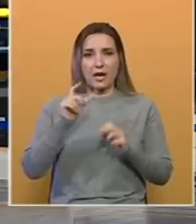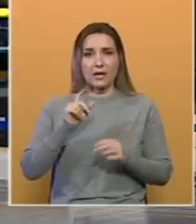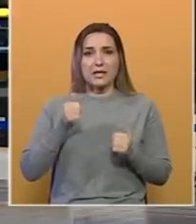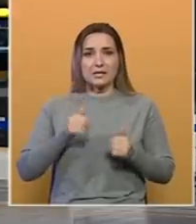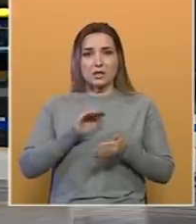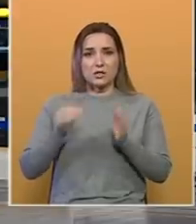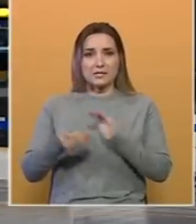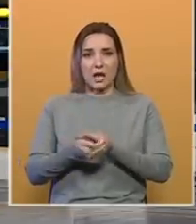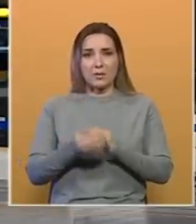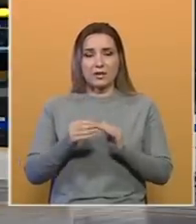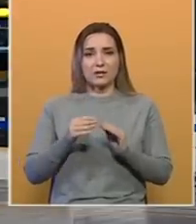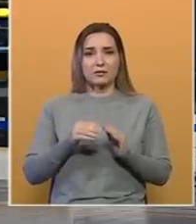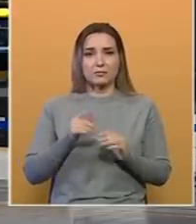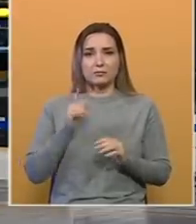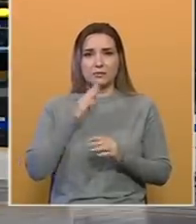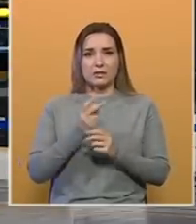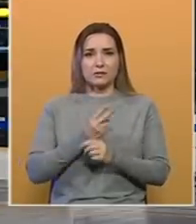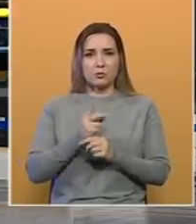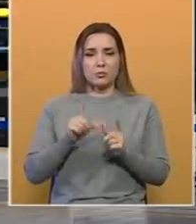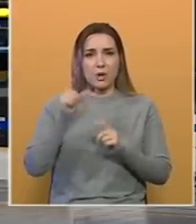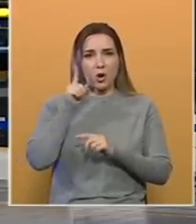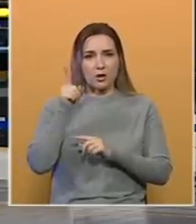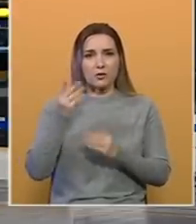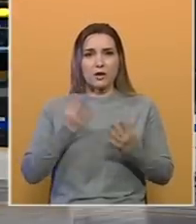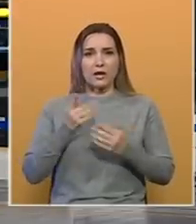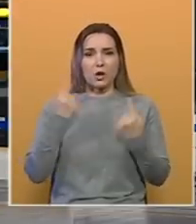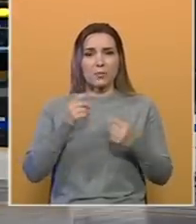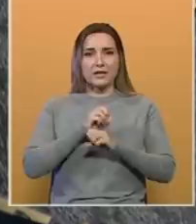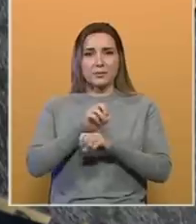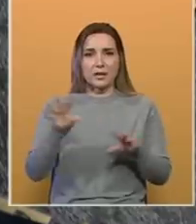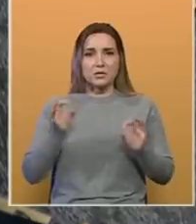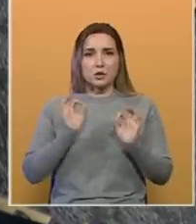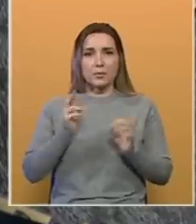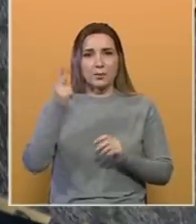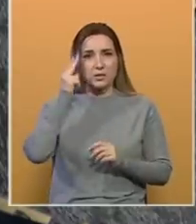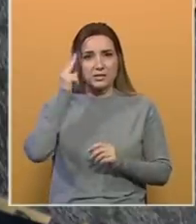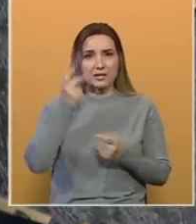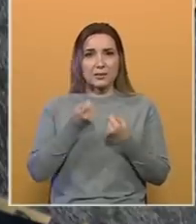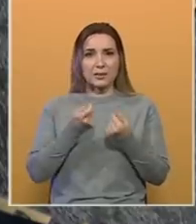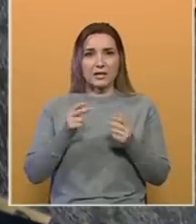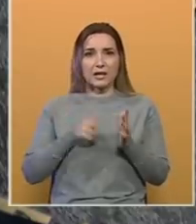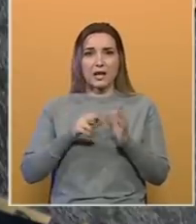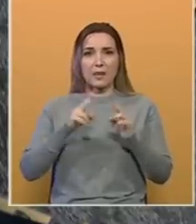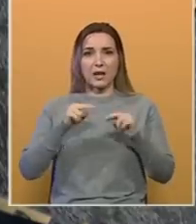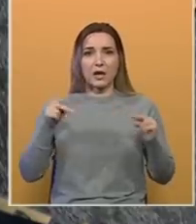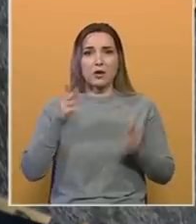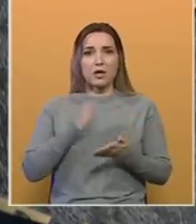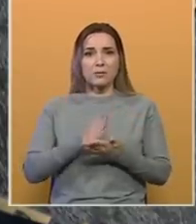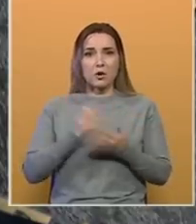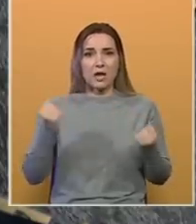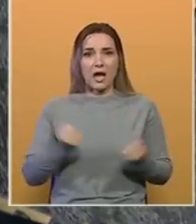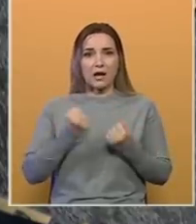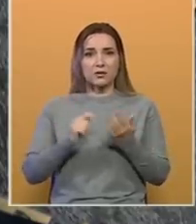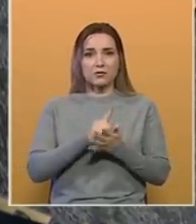zamjenik veliposlanika Sjedinjenih američkih država u Beogradu. Kako mediji prenose, dobar je poznavatelj prilika na Balkanu i bio je veoma